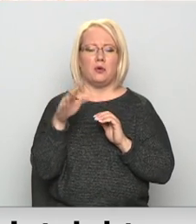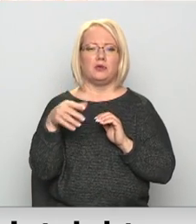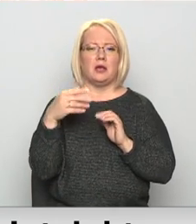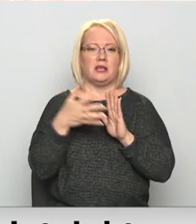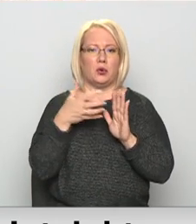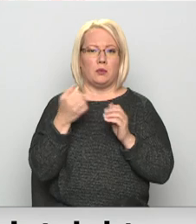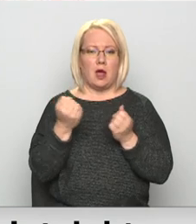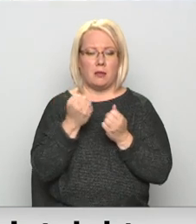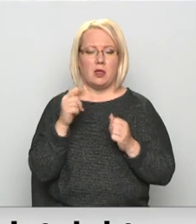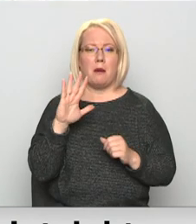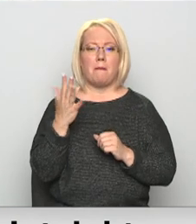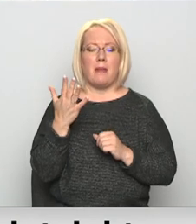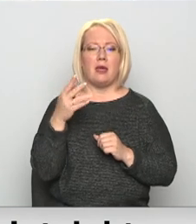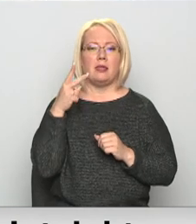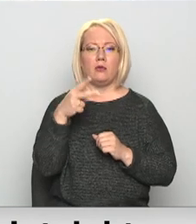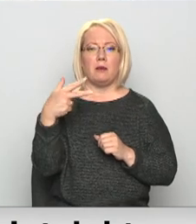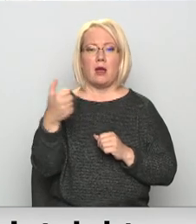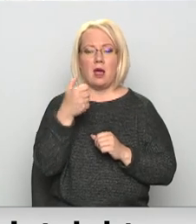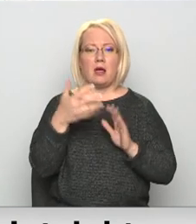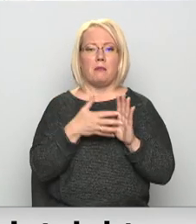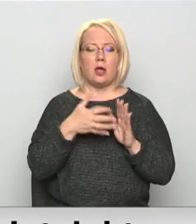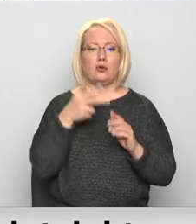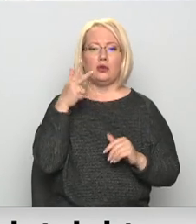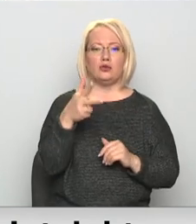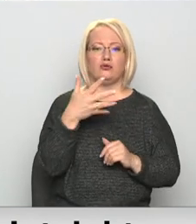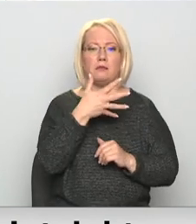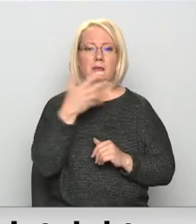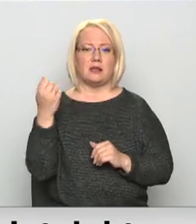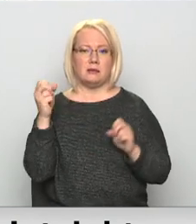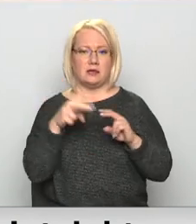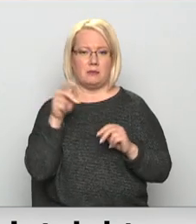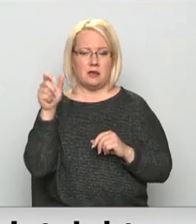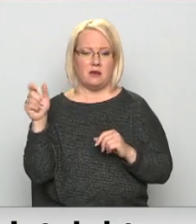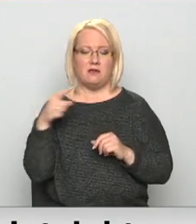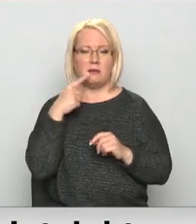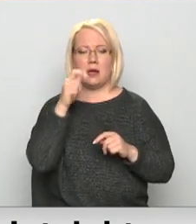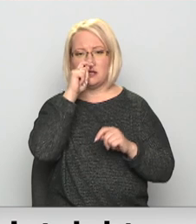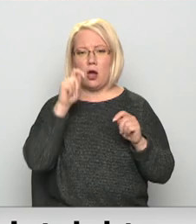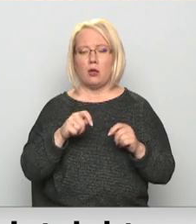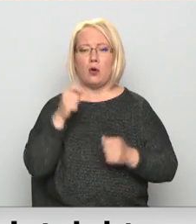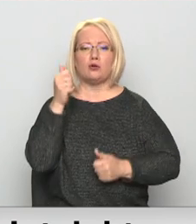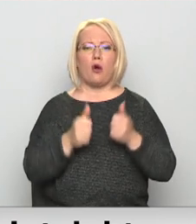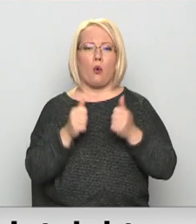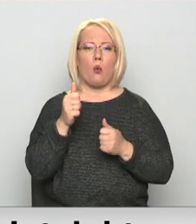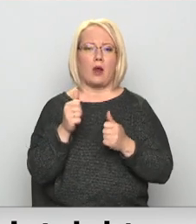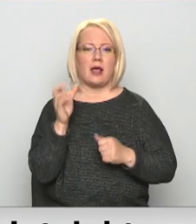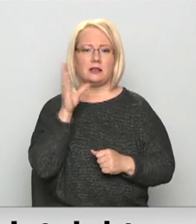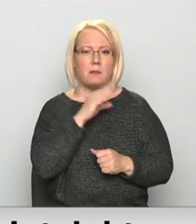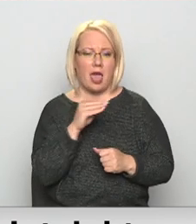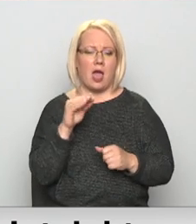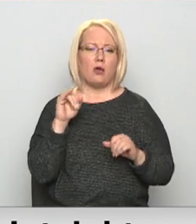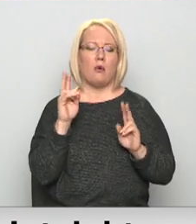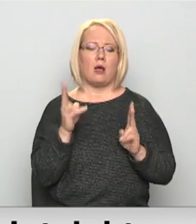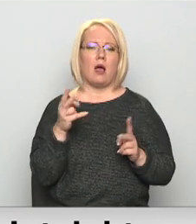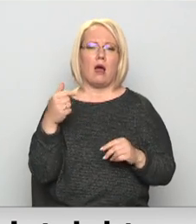gadam 3500 speciālistu. Mēs zaudējam uz konkurētas spēju. Vai tā ir zemāk produktivitā, ka mums nav speciālisti, īsti tos